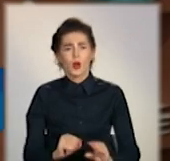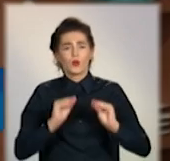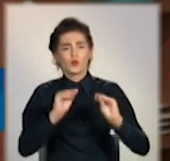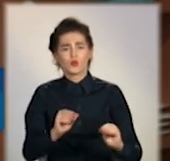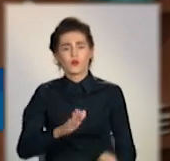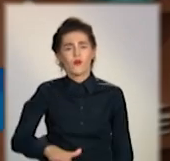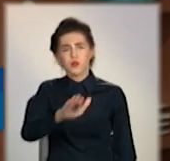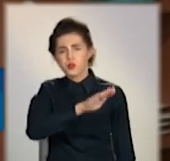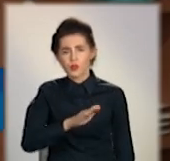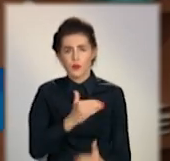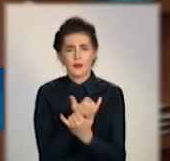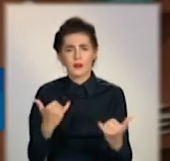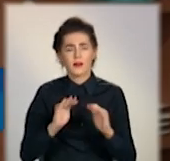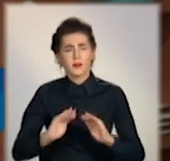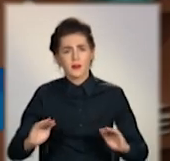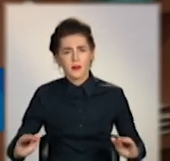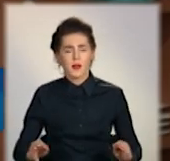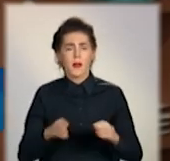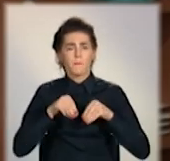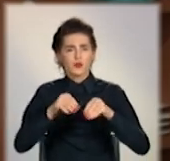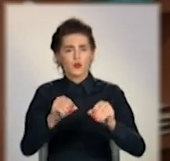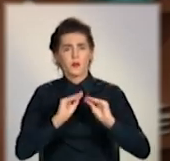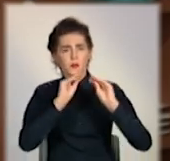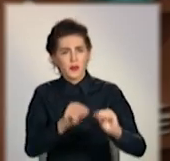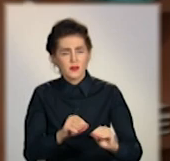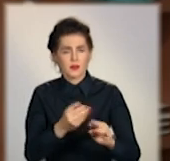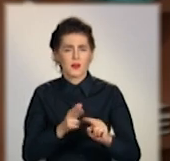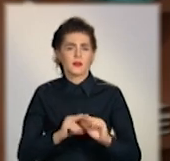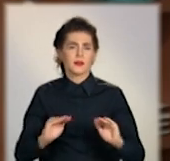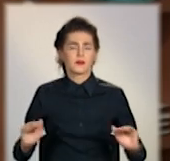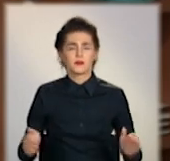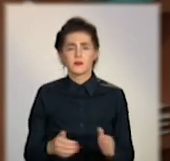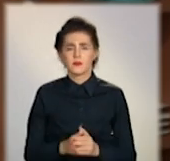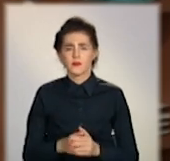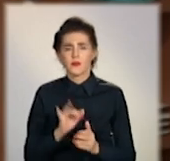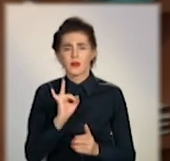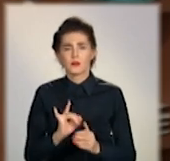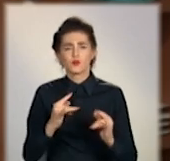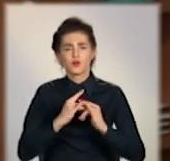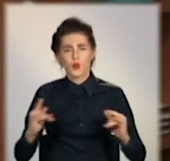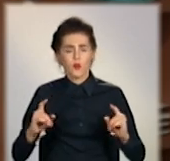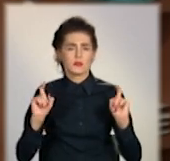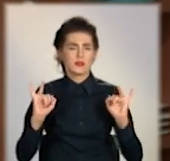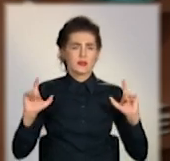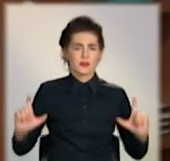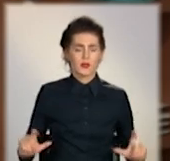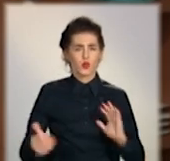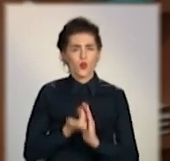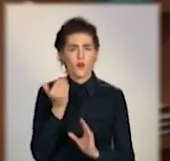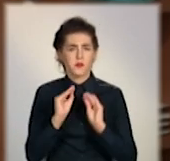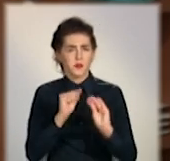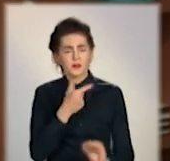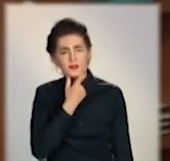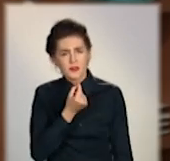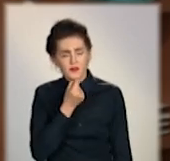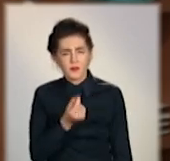дитячий, ми доставили пісочницю наясельну і столи з лавами такі нові, гарні.